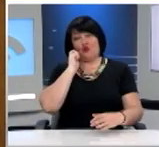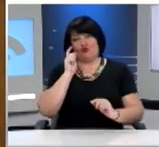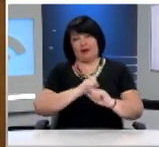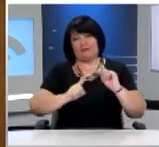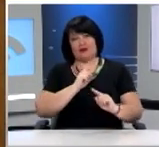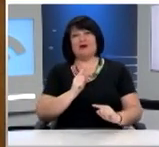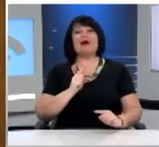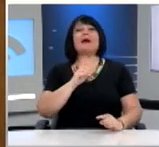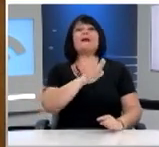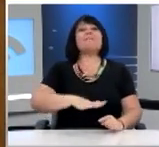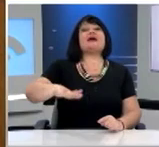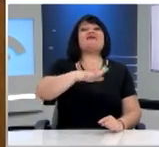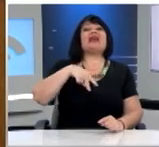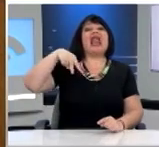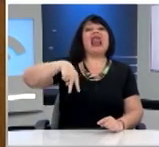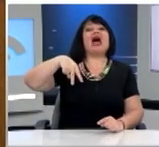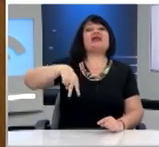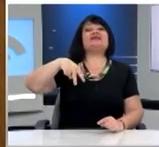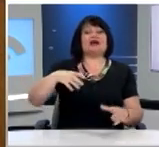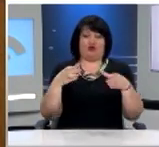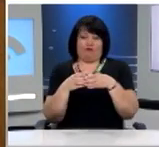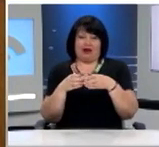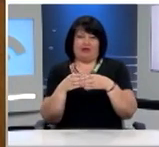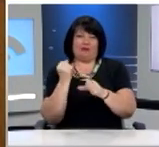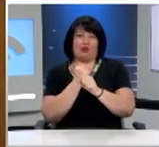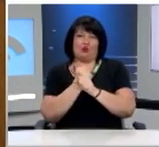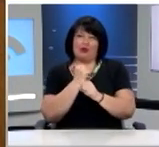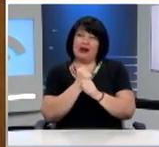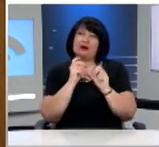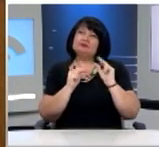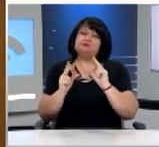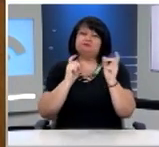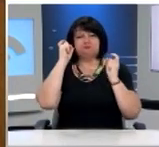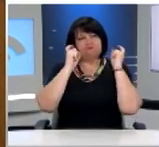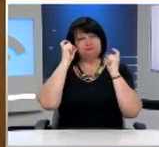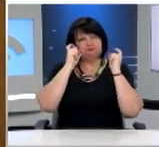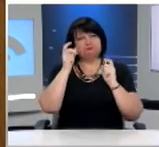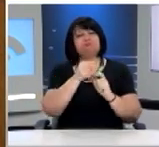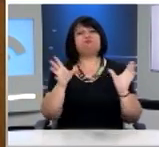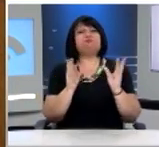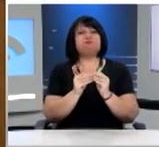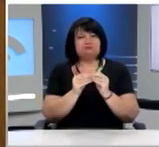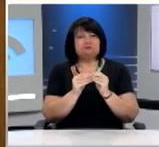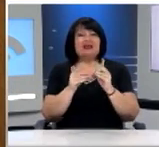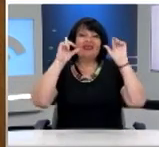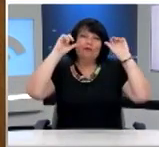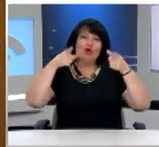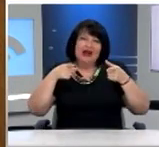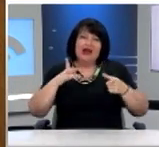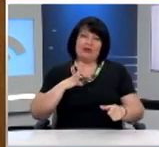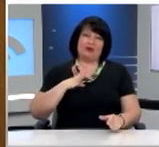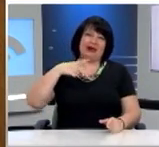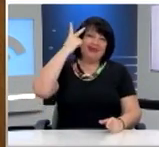και έρχομαι από την περιφέρεια της Λάρισσας. Στην ομάδα μας εργαστήκαμε και προβληματιστήκαμε στην θεματική της δημοκρατίας και των